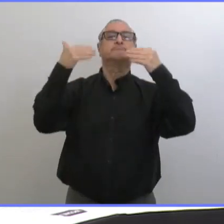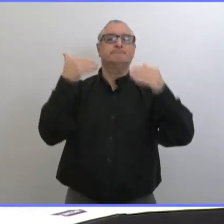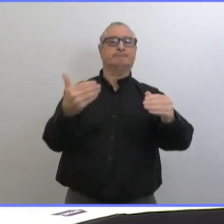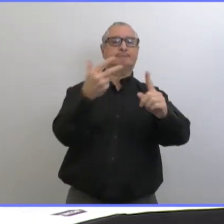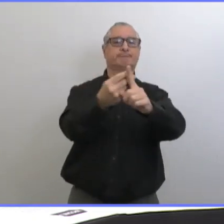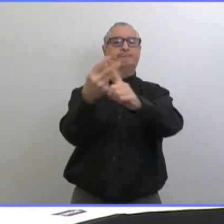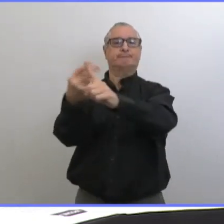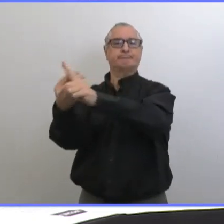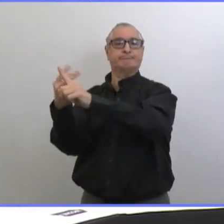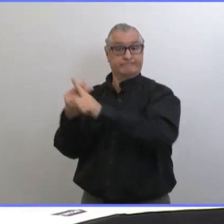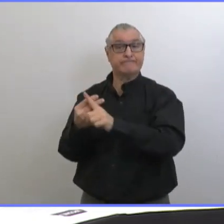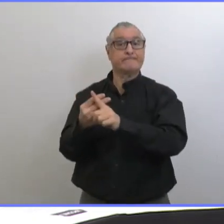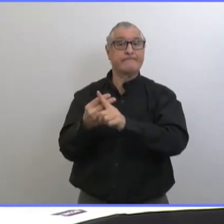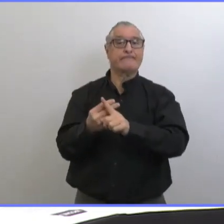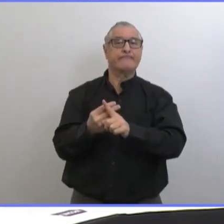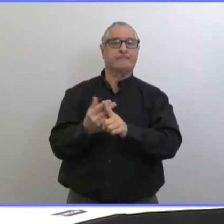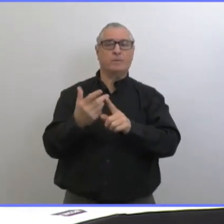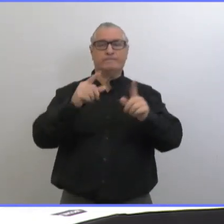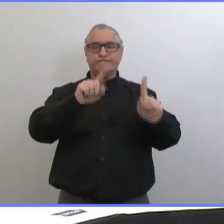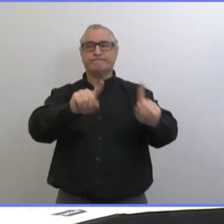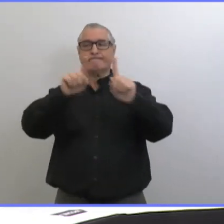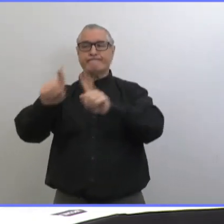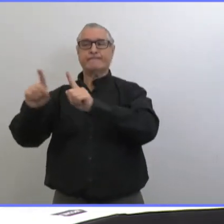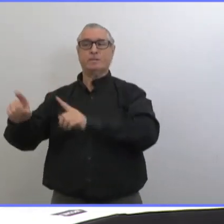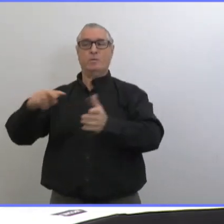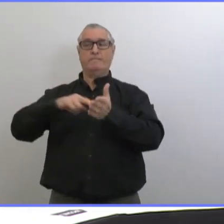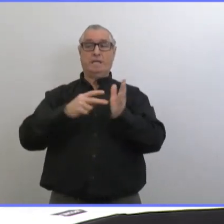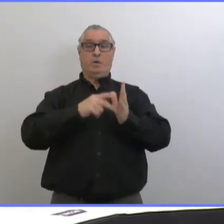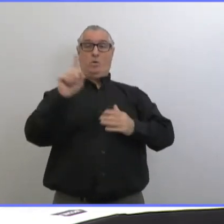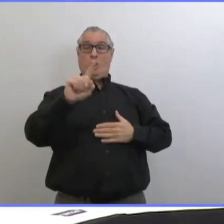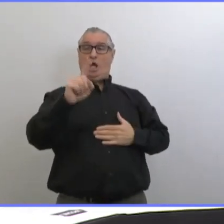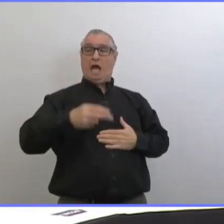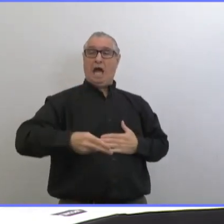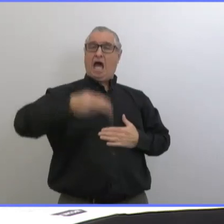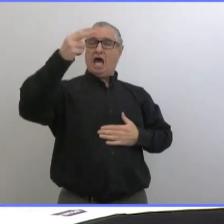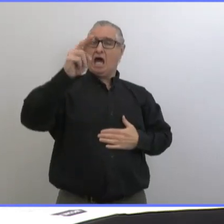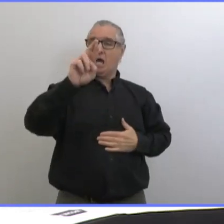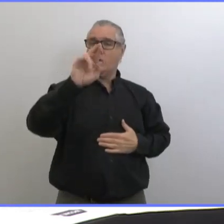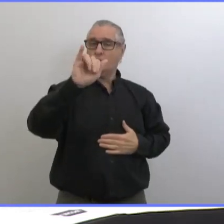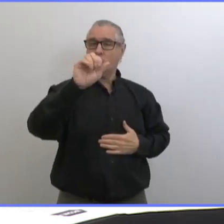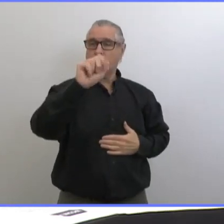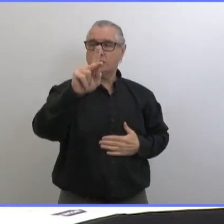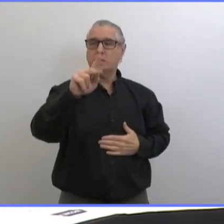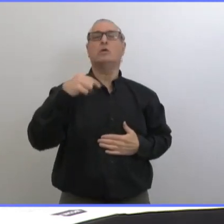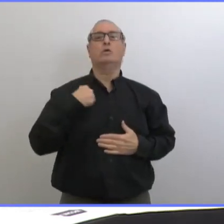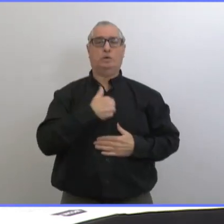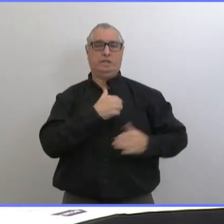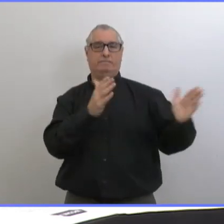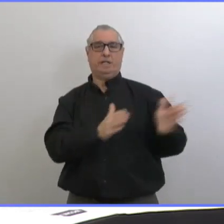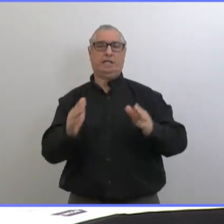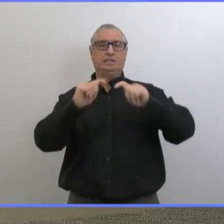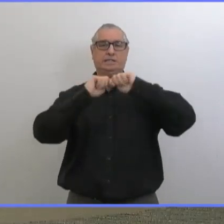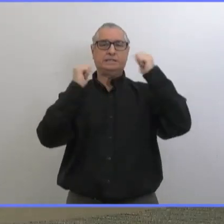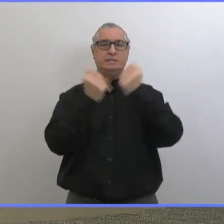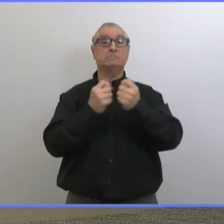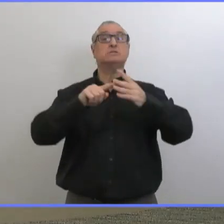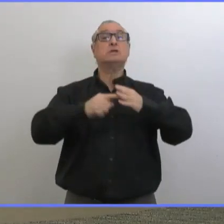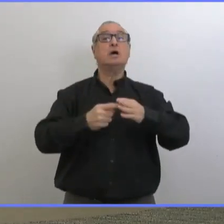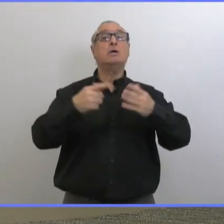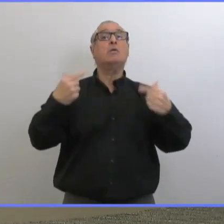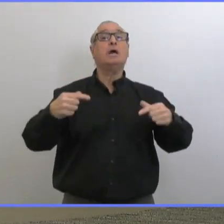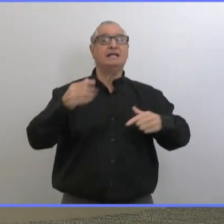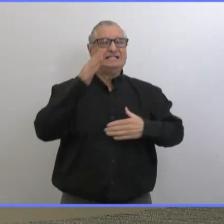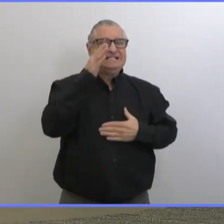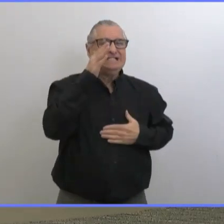rendent dans des endroits les plus à risque le plus vite possible. Et donc, oui, on va envoyer des équipes à partir de